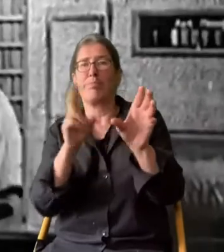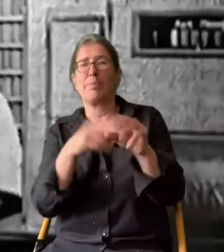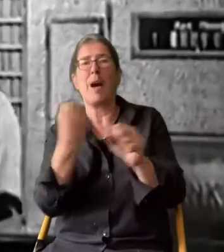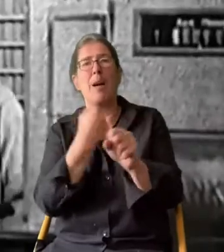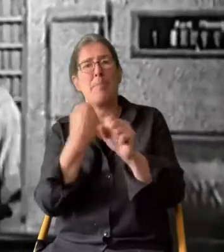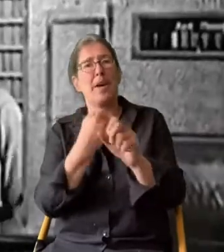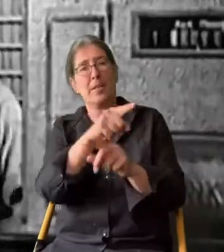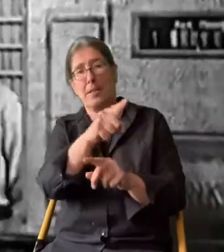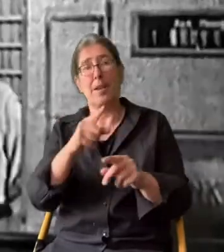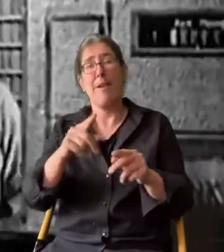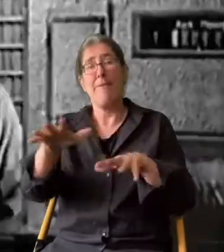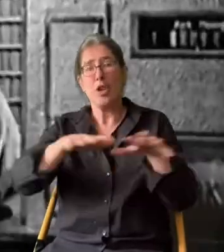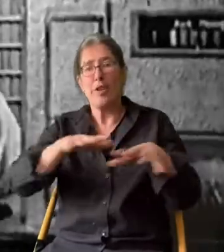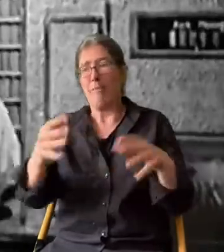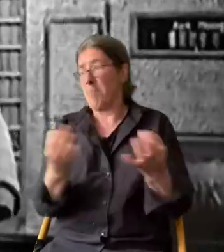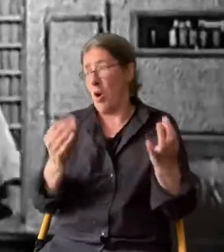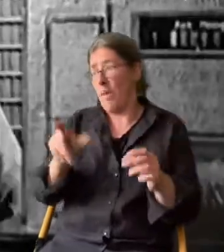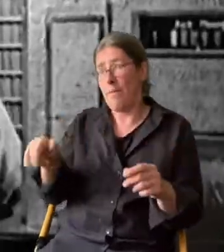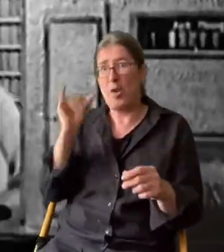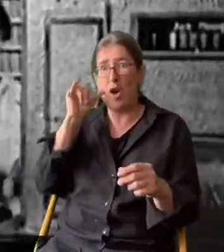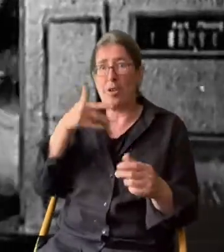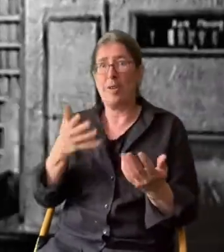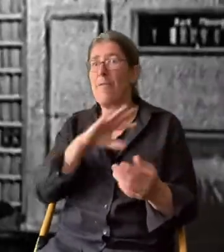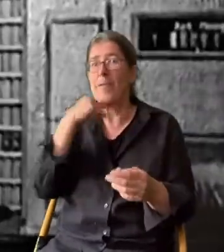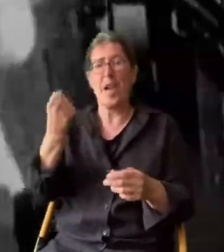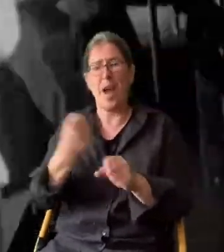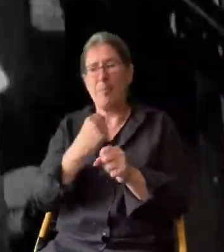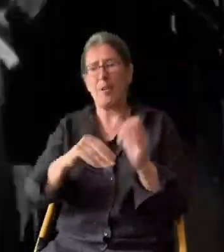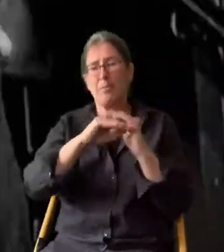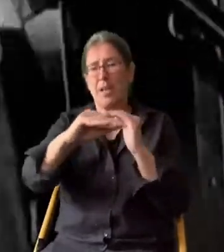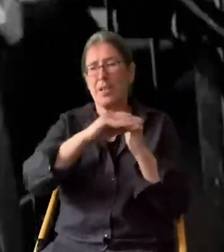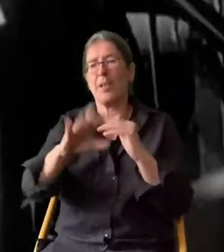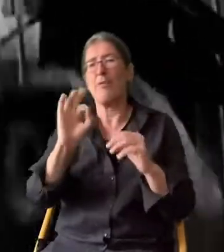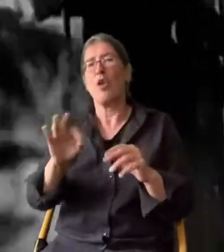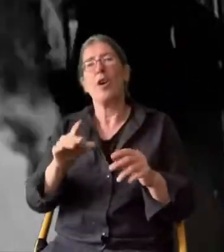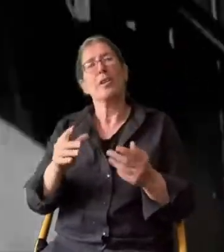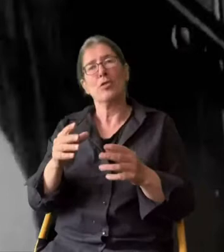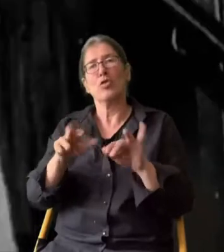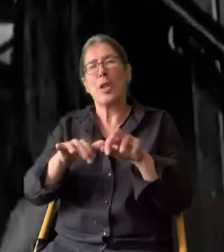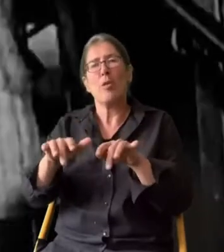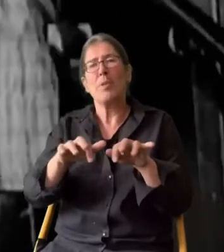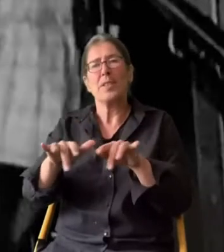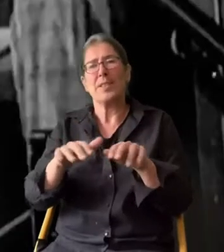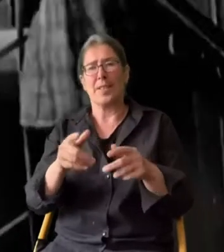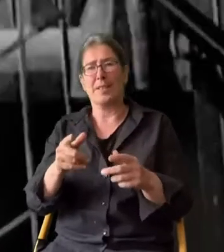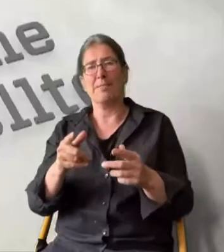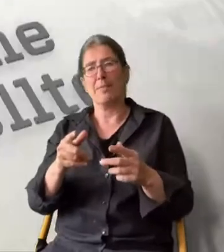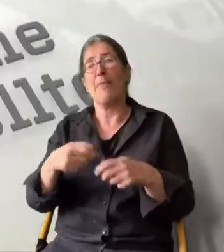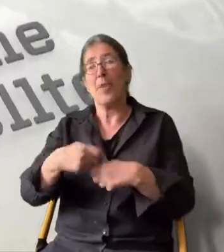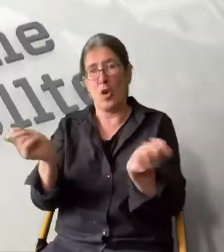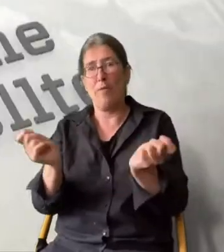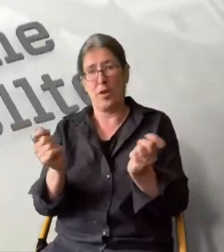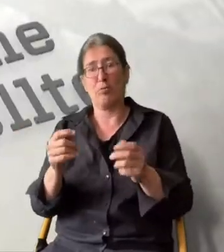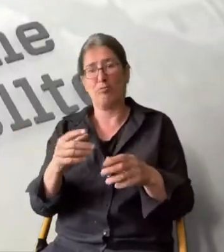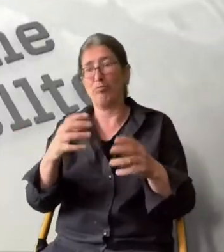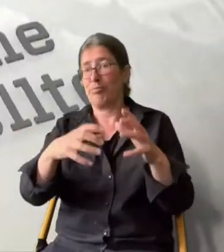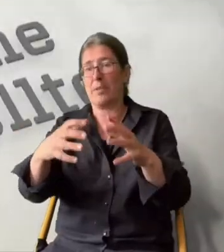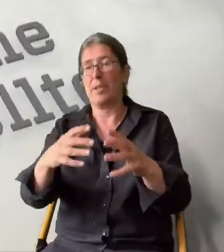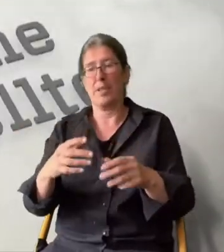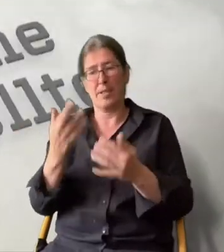teil. Die boomende Wirtschaft braucht sie. Viele Arbeitsplätze für Stenotypistinnen und Verkäuferinnen entstehen.